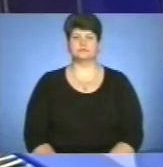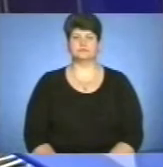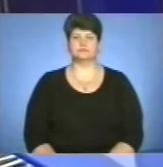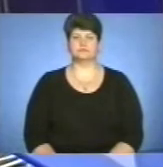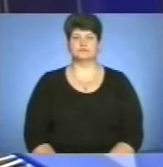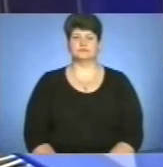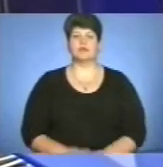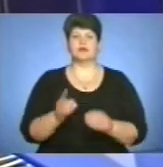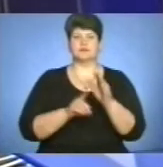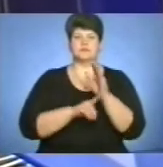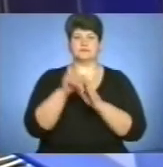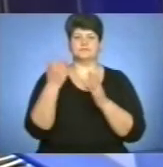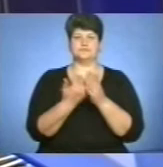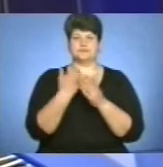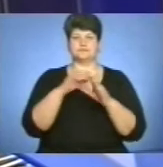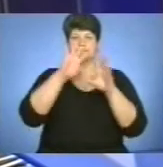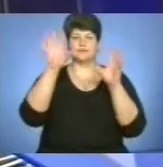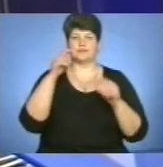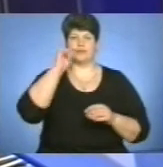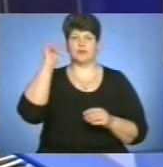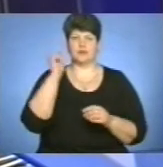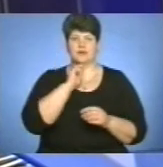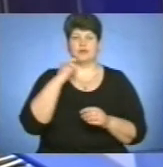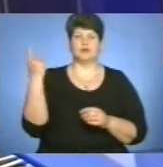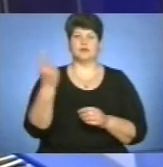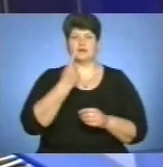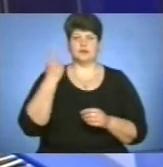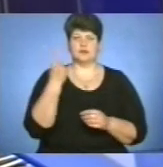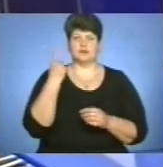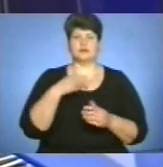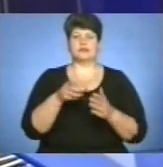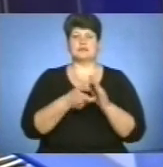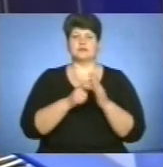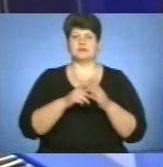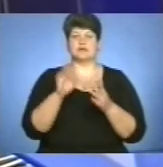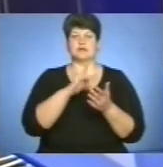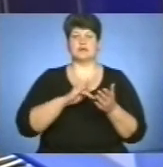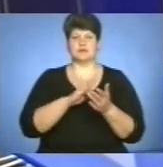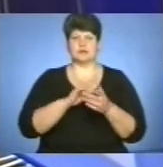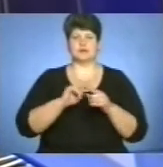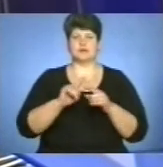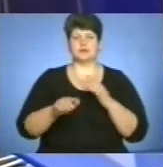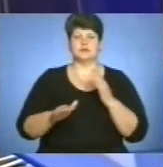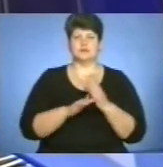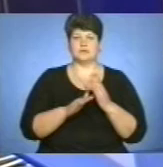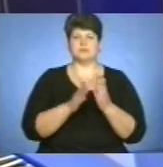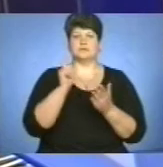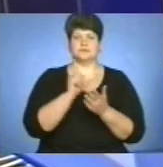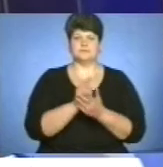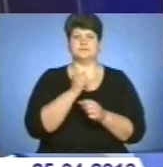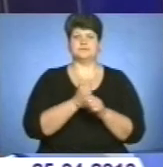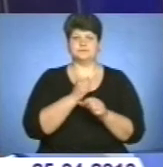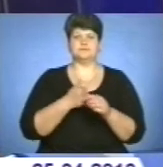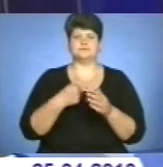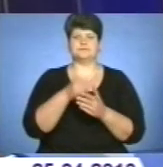Спочатку вісті загальноукраїнські. Єдині диспетчерські центри екстреної медичної допомоги мають запрацювати до